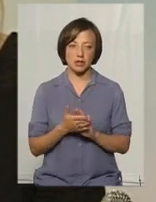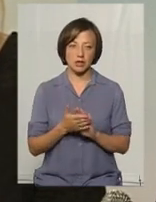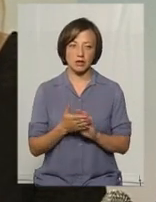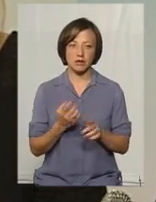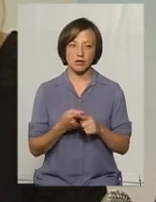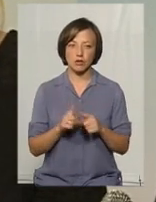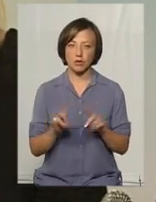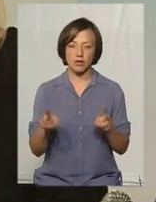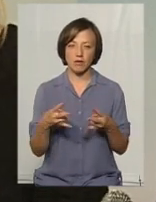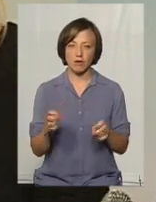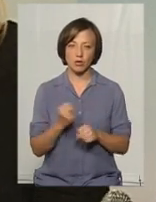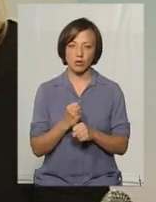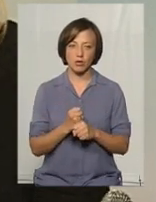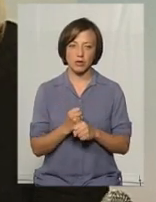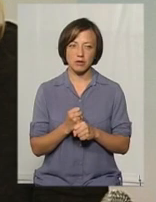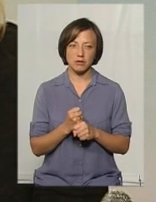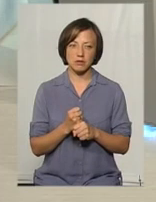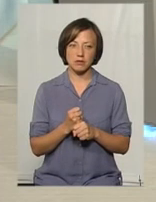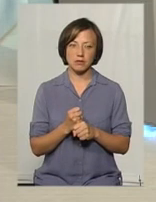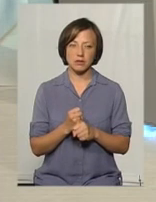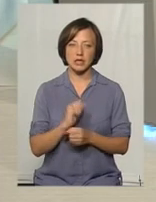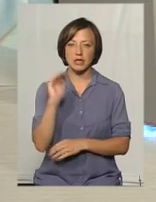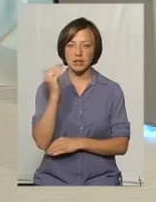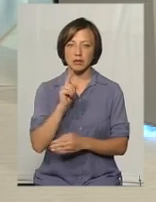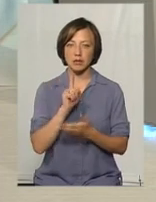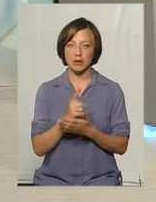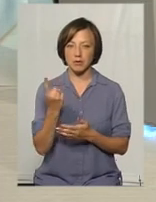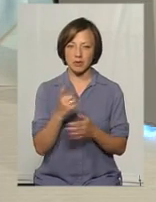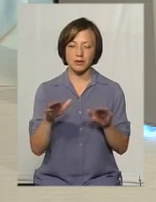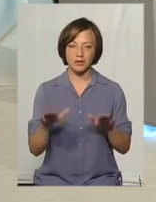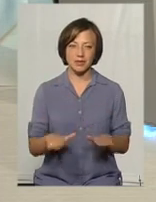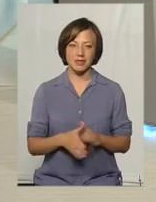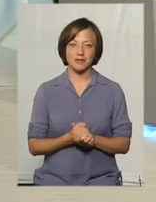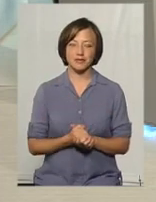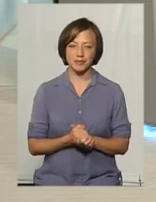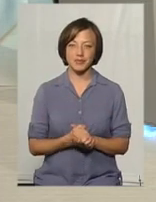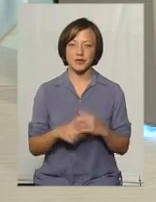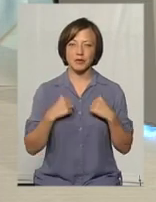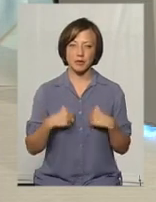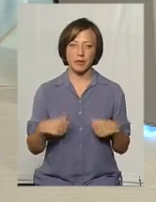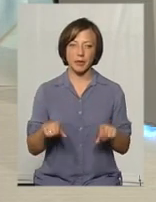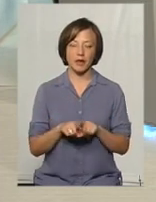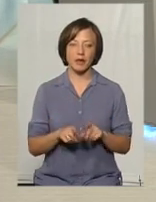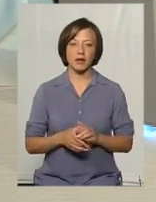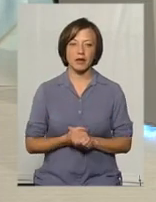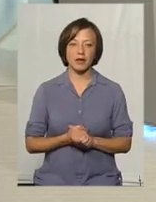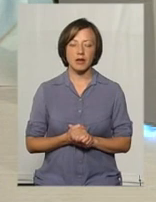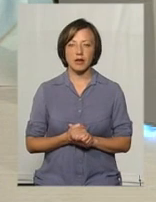психічний стан. Цього не варто робити. Дитина має бути на першому місці. Дитина має бути на першому місці. Пані